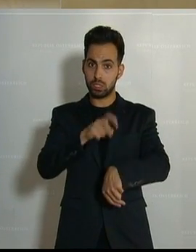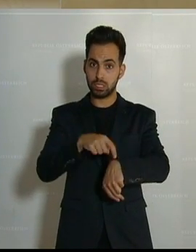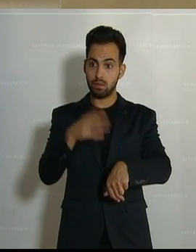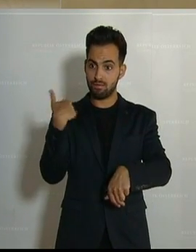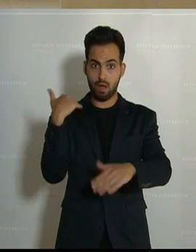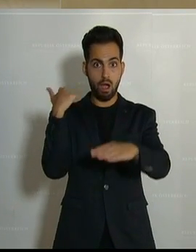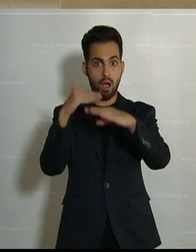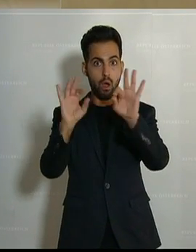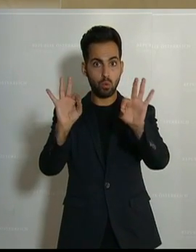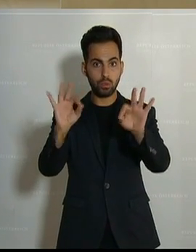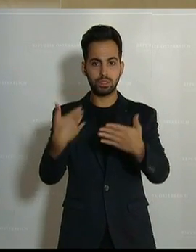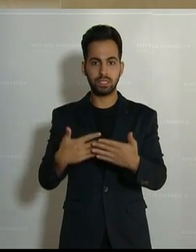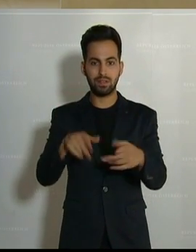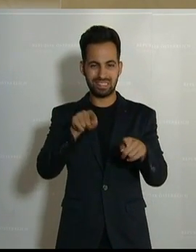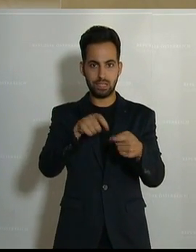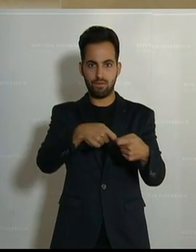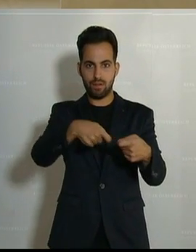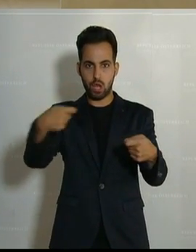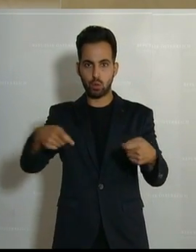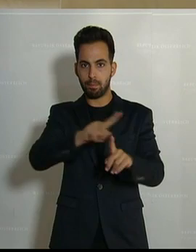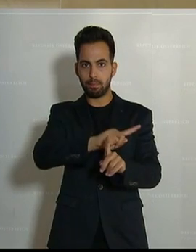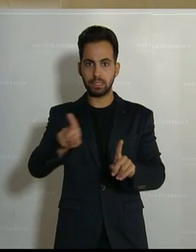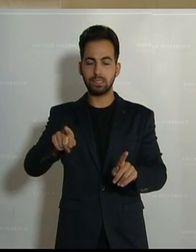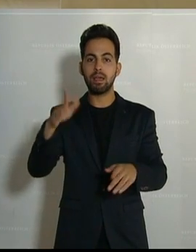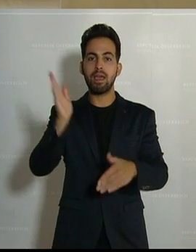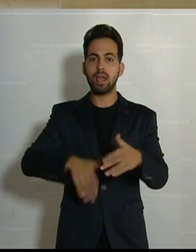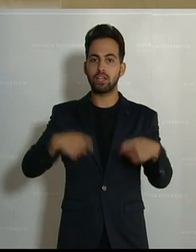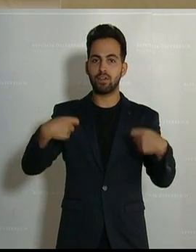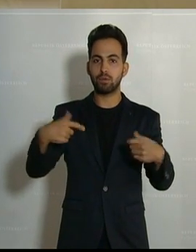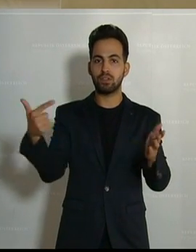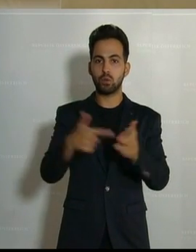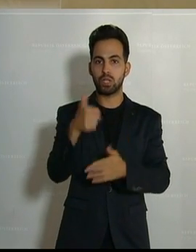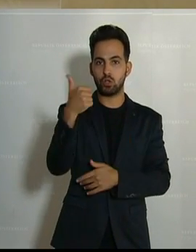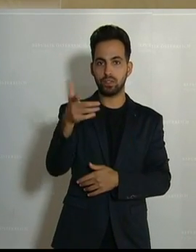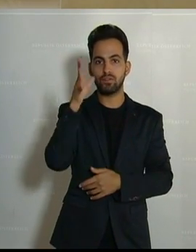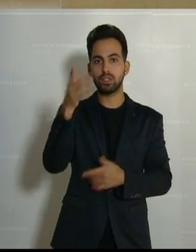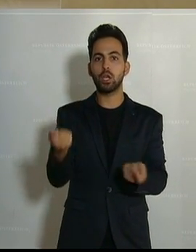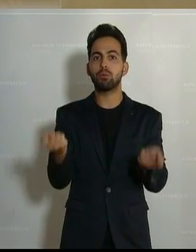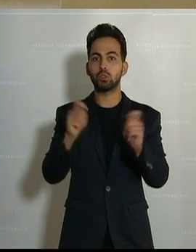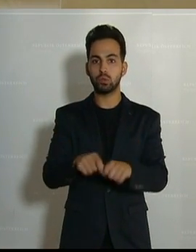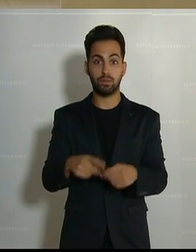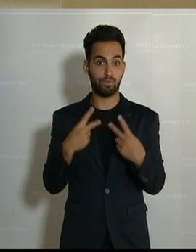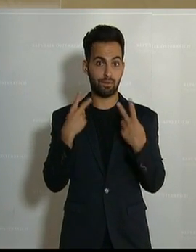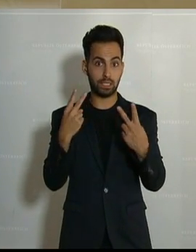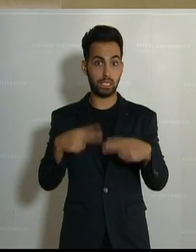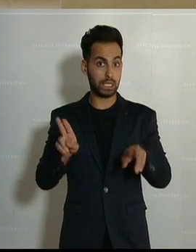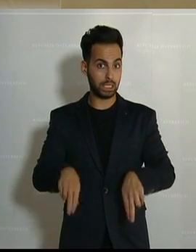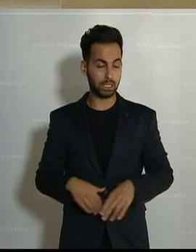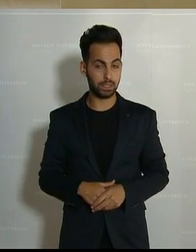und darum werden wir auch heute diese Verlängerung bis Ende Februar 2021 beschließen, was richtig und wichtig ist.